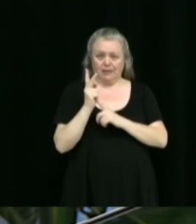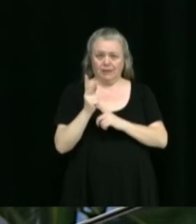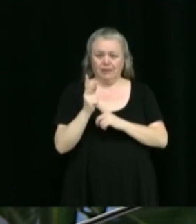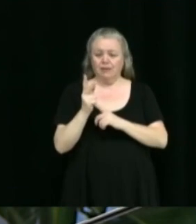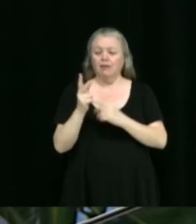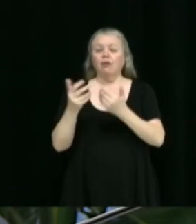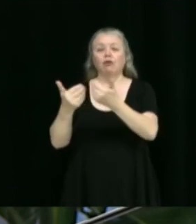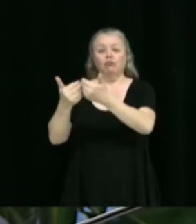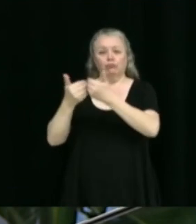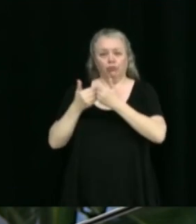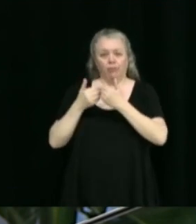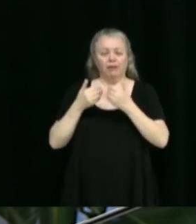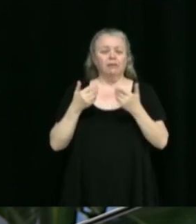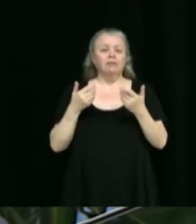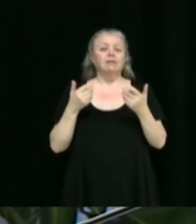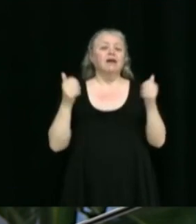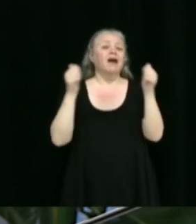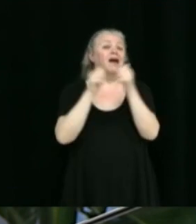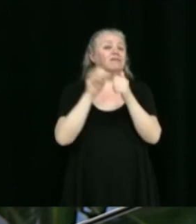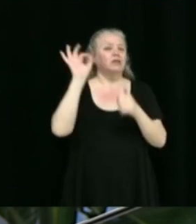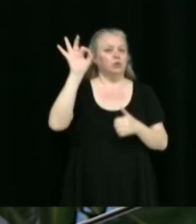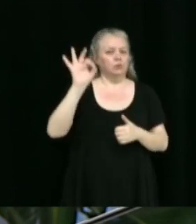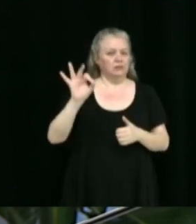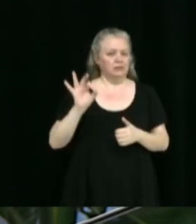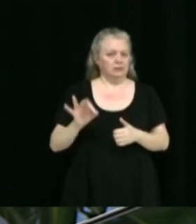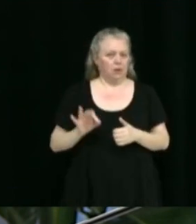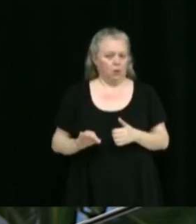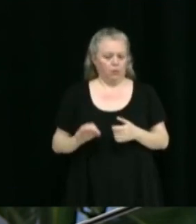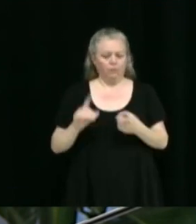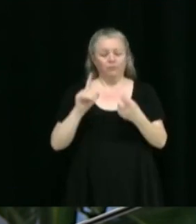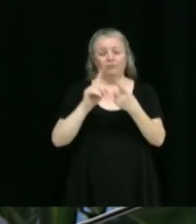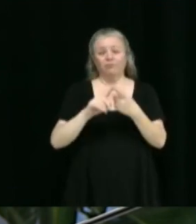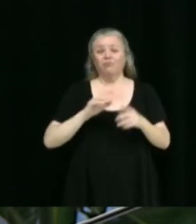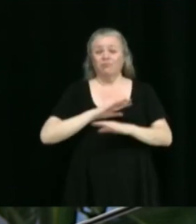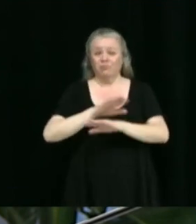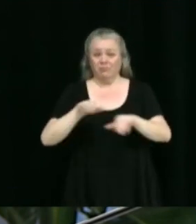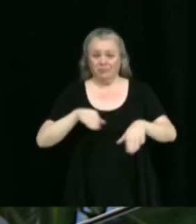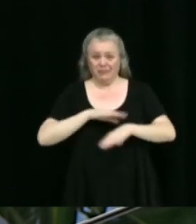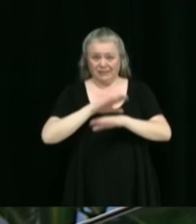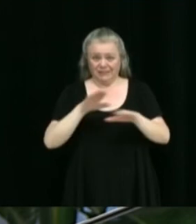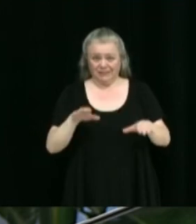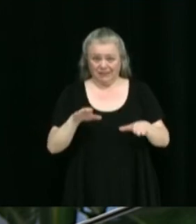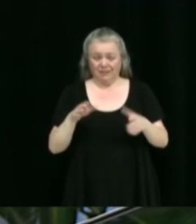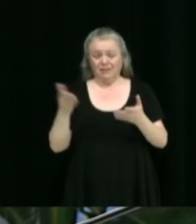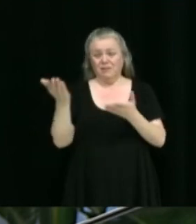selon les conditions suivantes. La piscine, ses équipements,